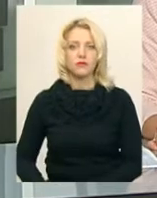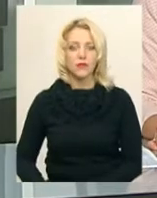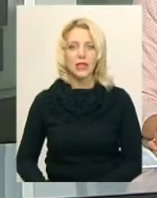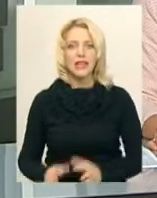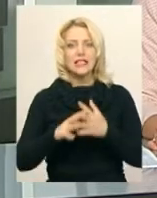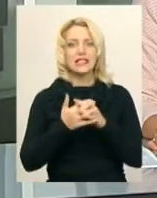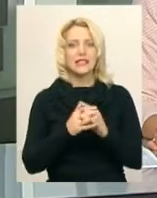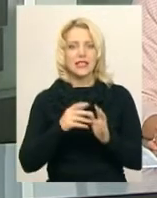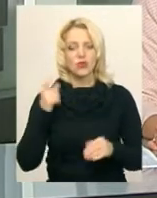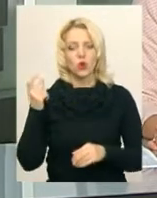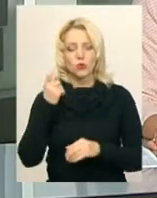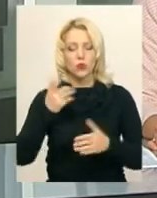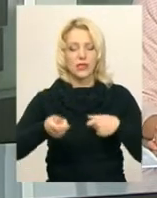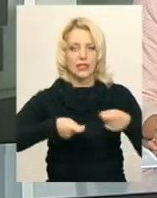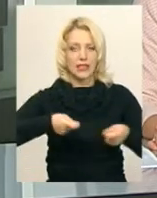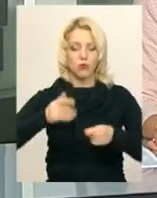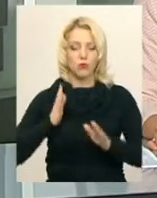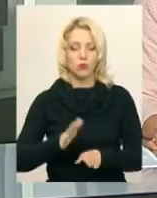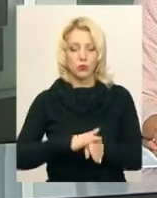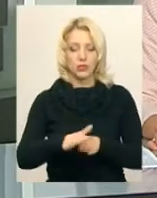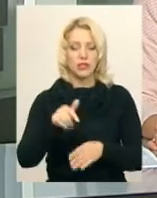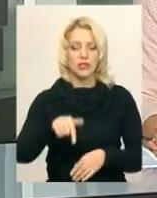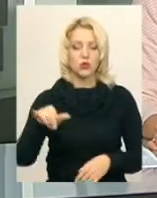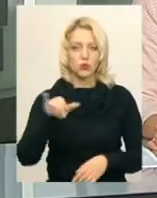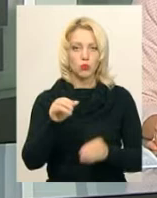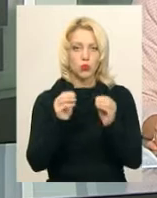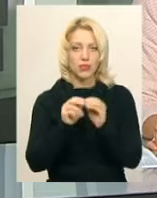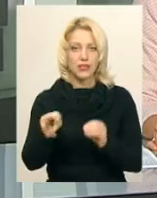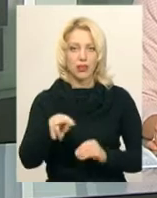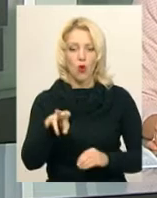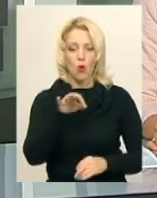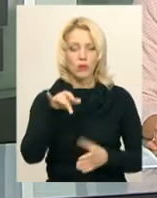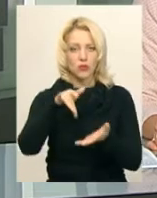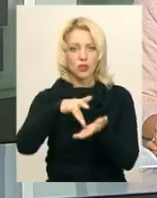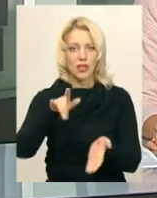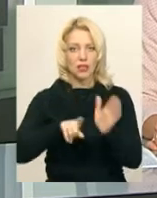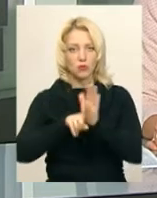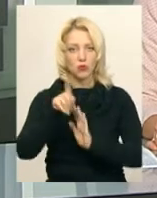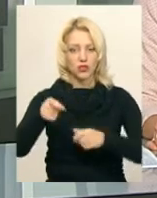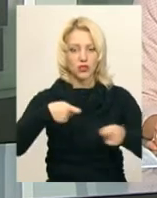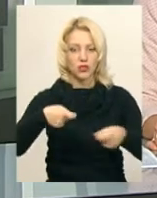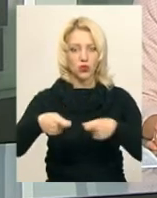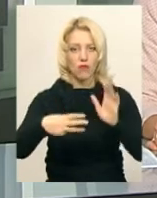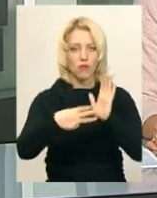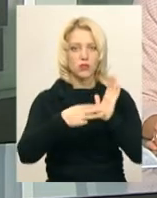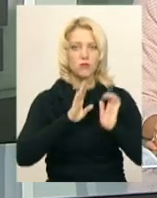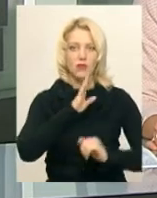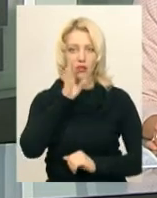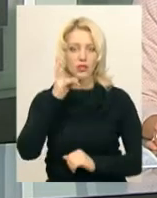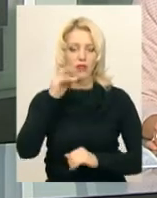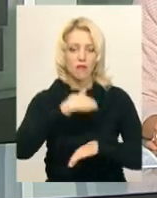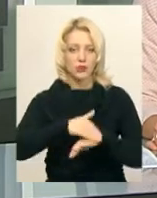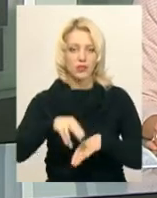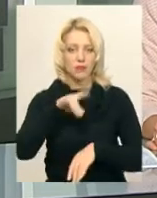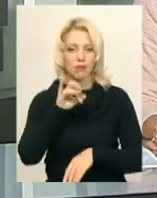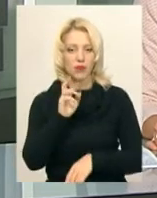Сільськогосподарський ярмарок відбудеться цієї суботи, 10 листопада в обласному центрі. Розпочнеться торгівля о 8-й ранку на вулиці Прибузькій.